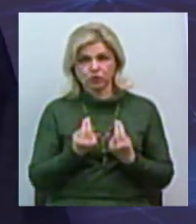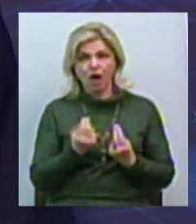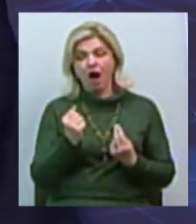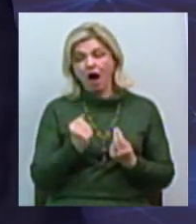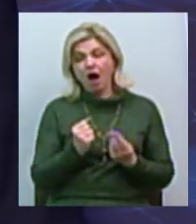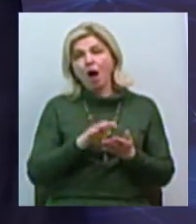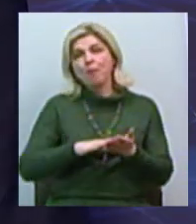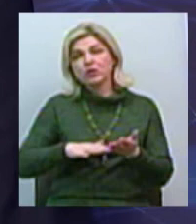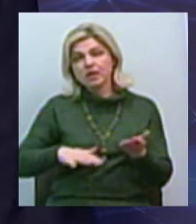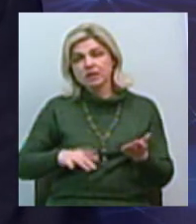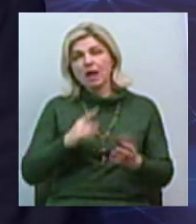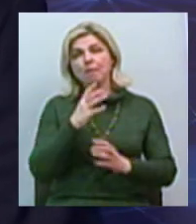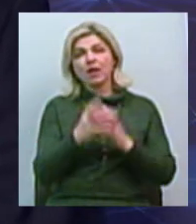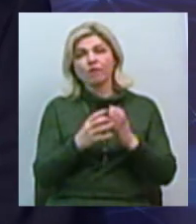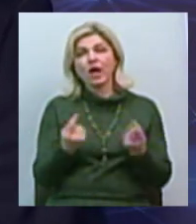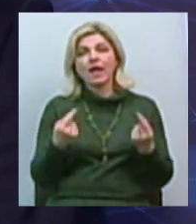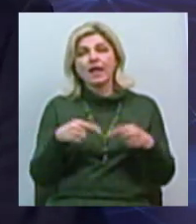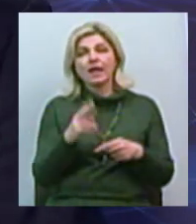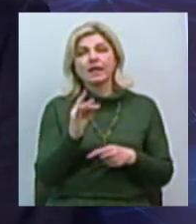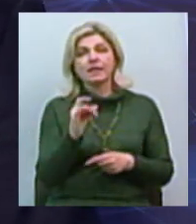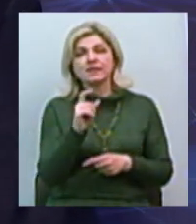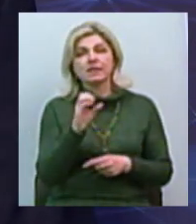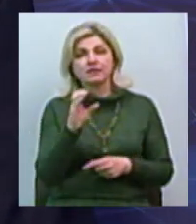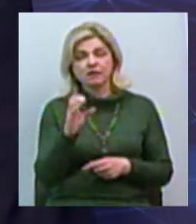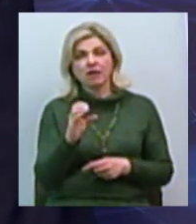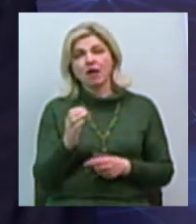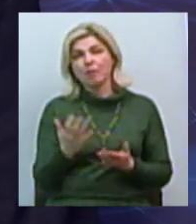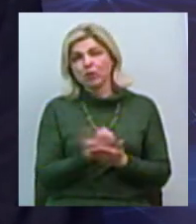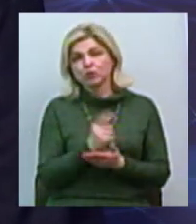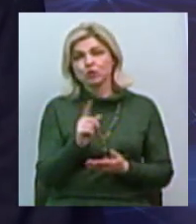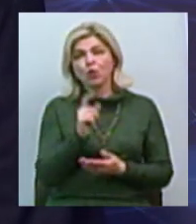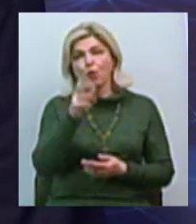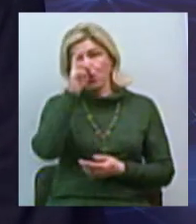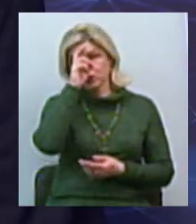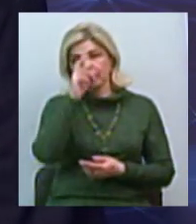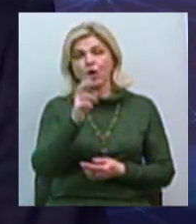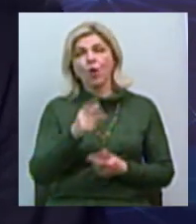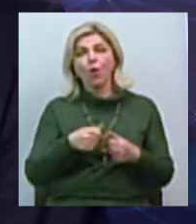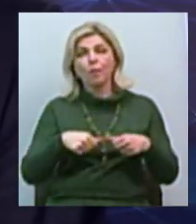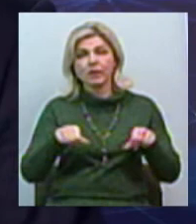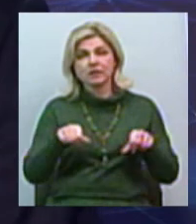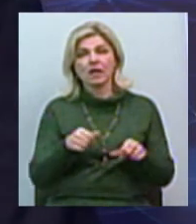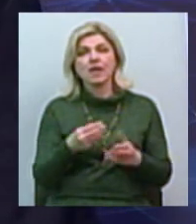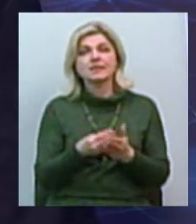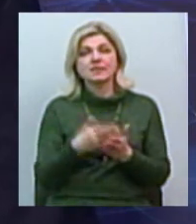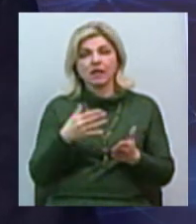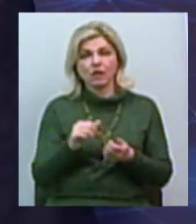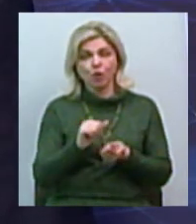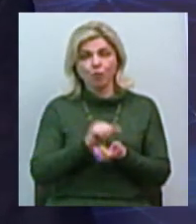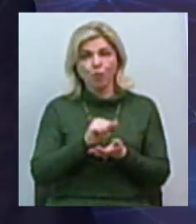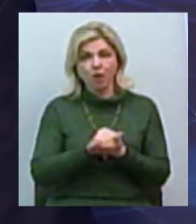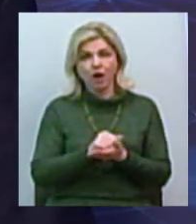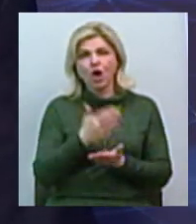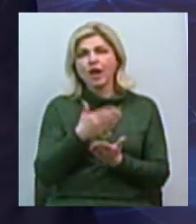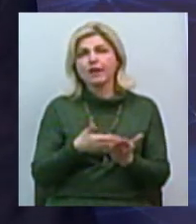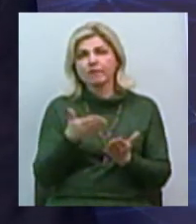за мировим кризисом события привели к тому, що на сьогоднішній день Государственна комісія по ценним бумагам практично вообще ліквидувала